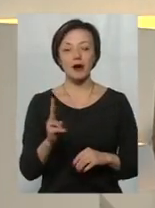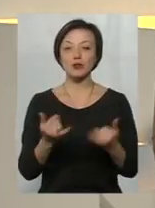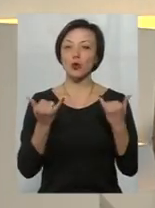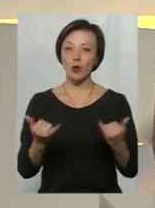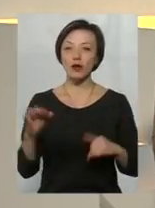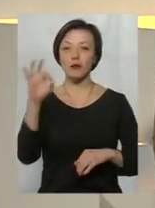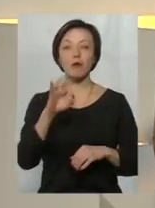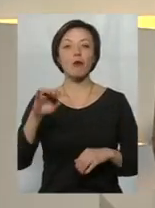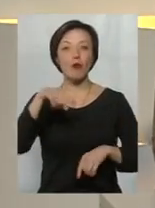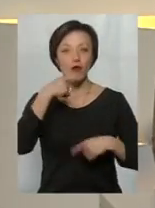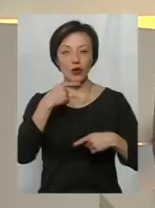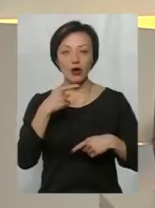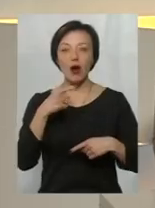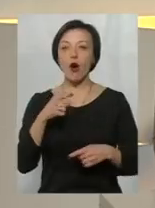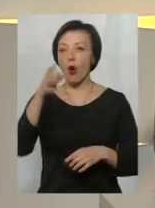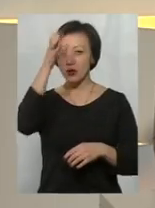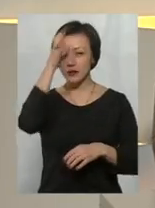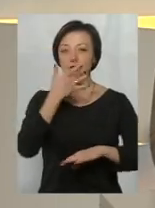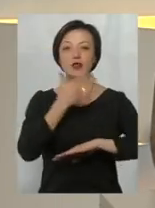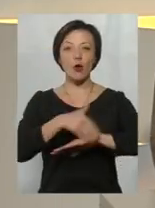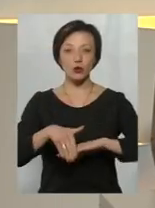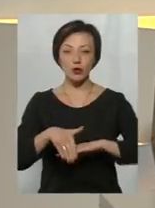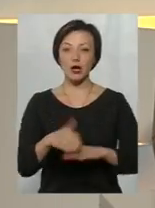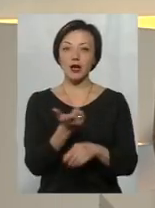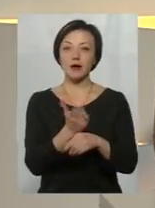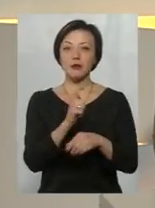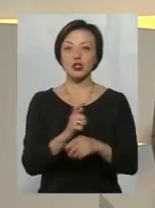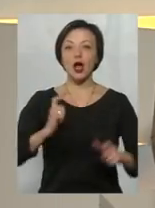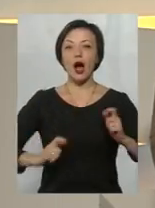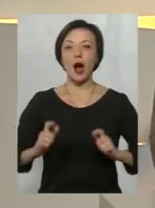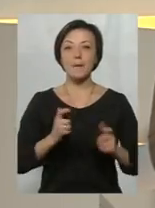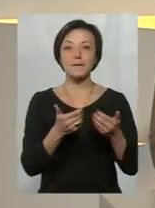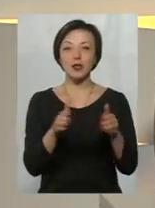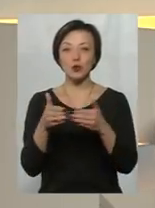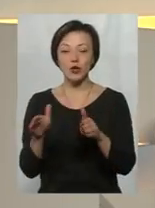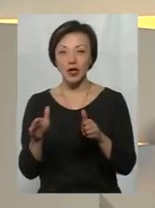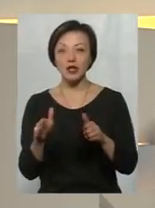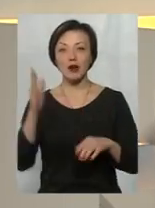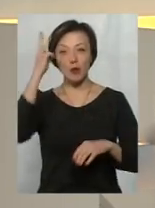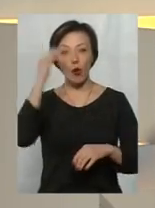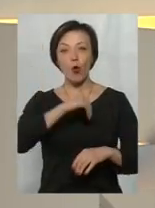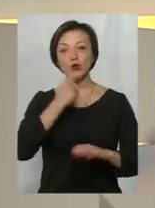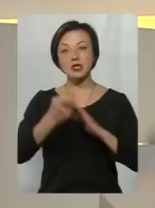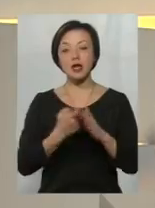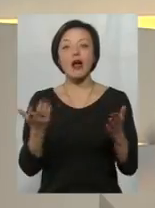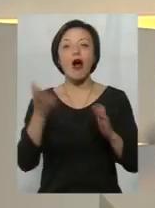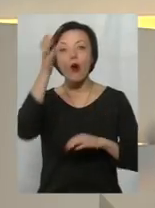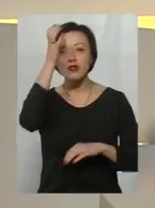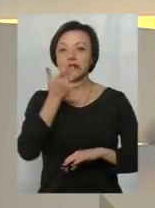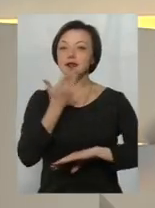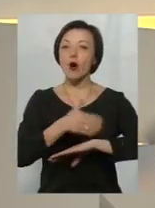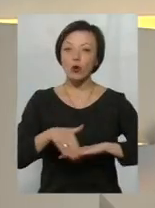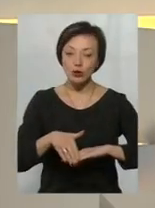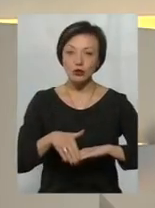Сьогодні поговоримо про освіту за кордоном. Все більше абітурієнтів, подолян хочуть дізнатися, яка ж вона освіта за